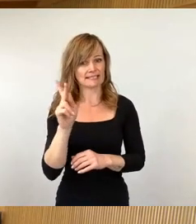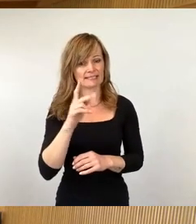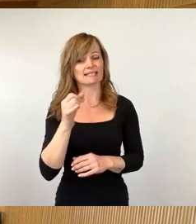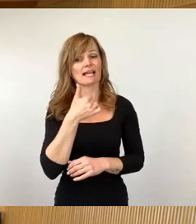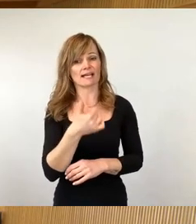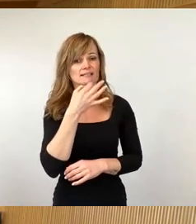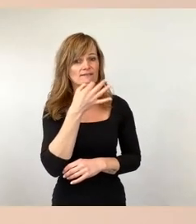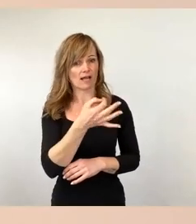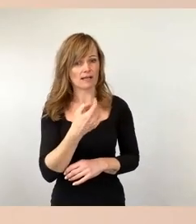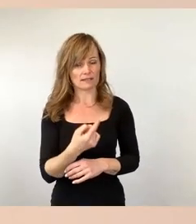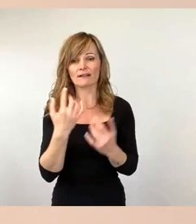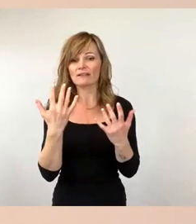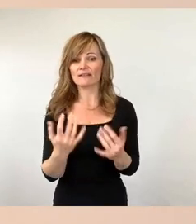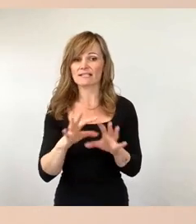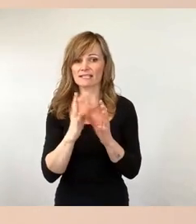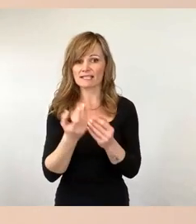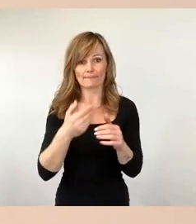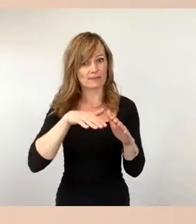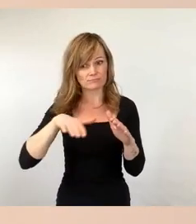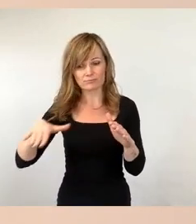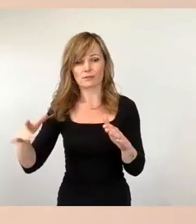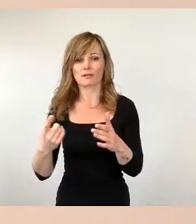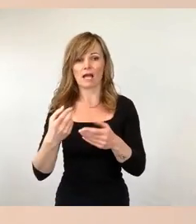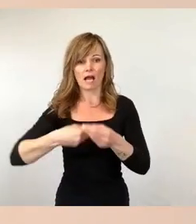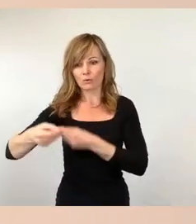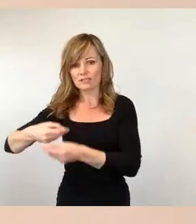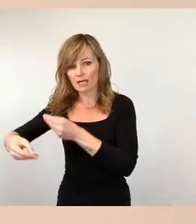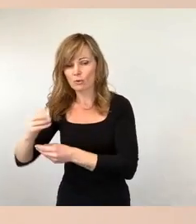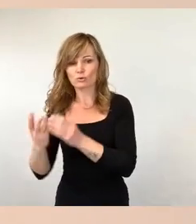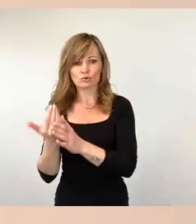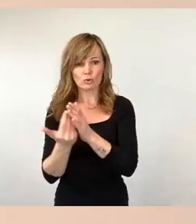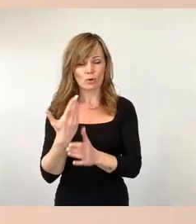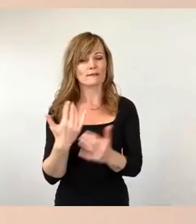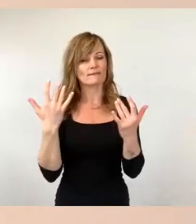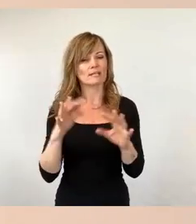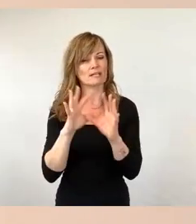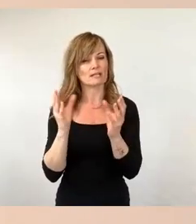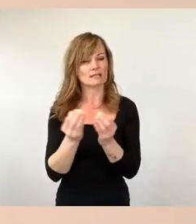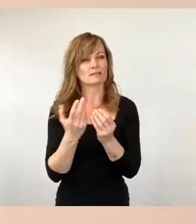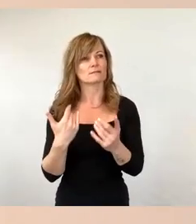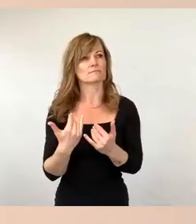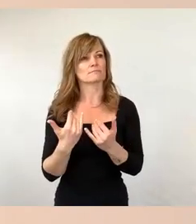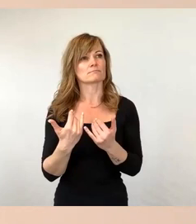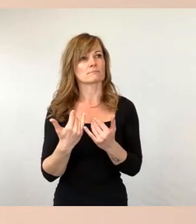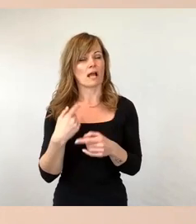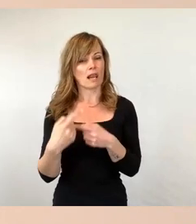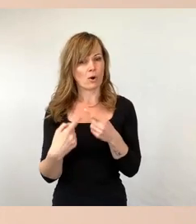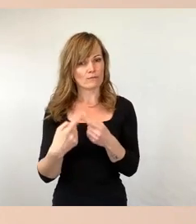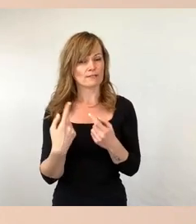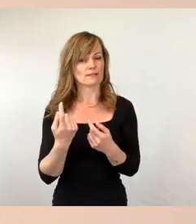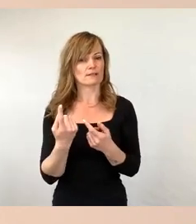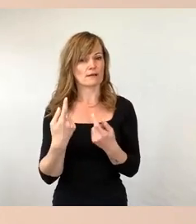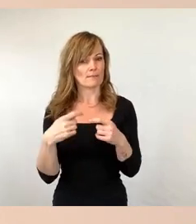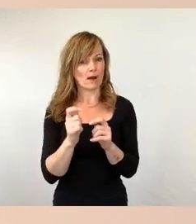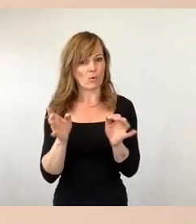Fahrgastunterstände sind bisher ausgetauscht worden? Das sind im Rahmen laufender Baumaßnahmen sieben